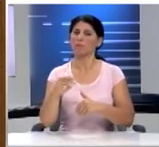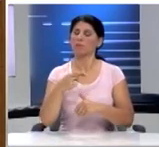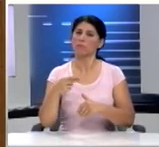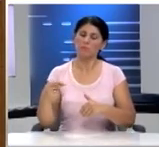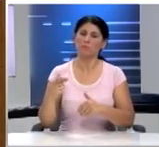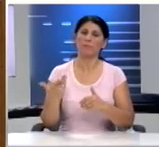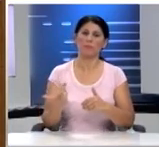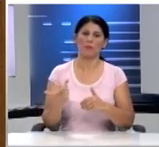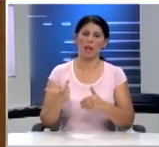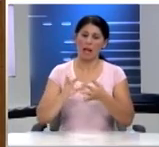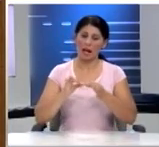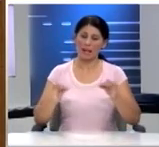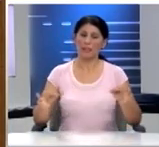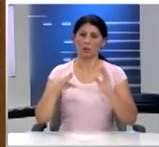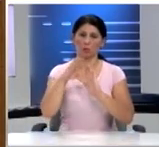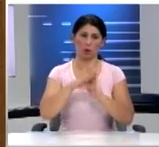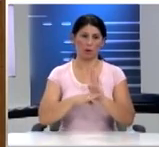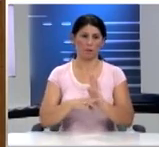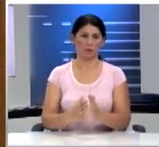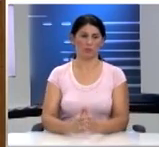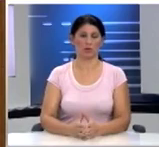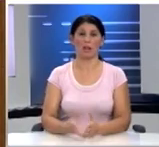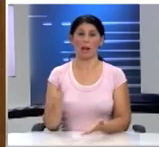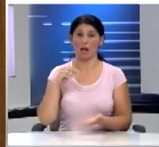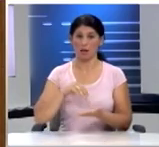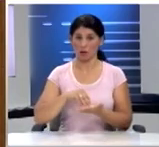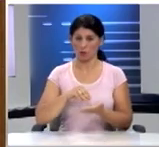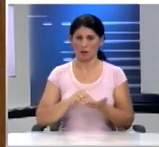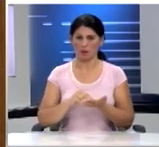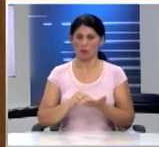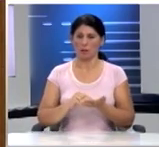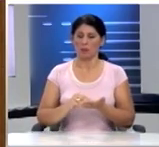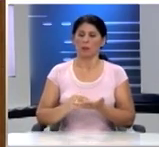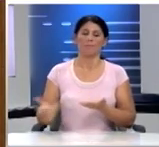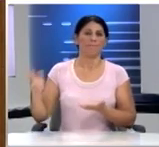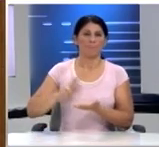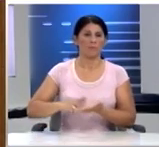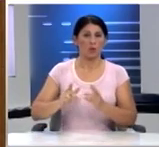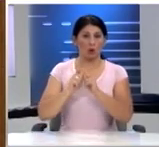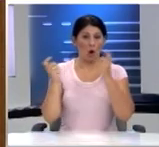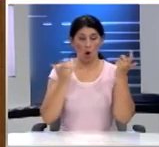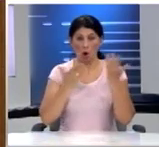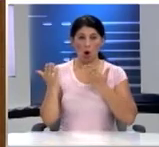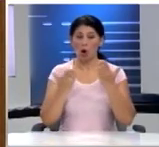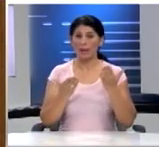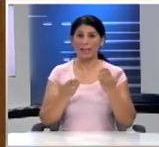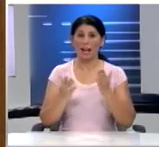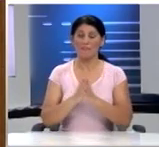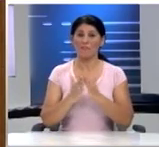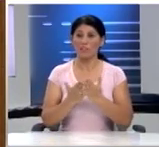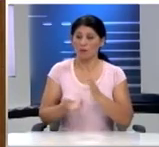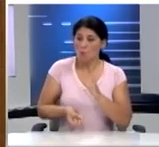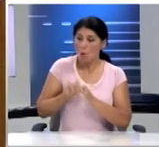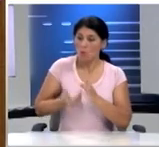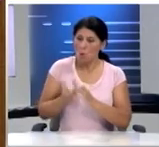θεσμικό πλαίσιο του αναλυτικού προγράμματος Επίσης, επικαιροποίηση των σχολικών βιβλίων με τα νέα δεδομένα